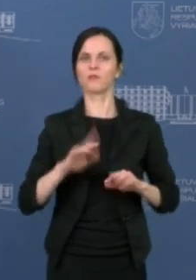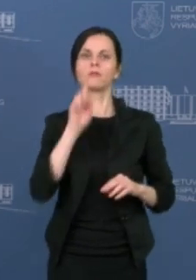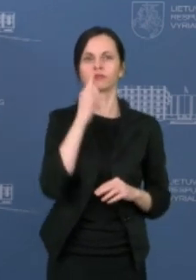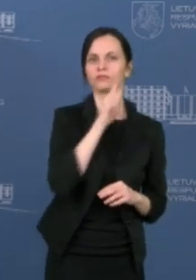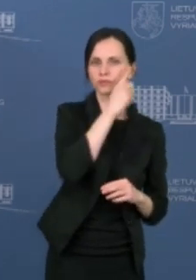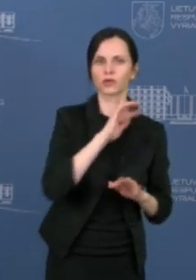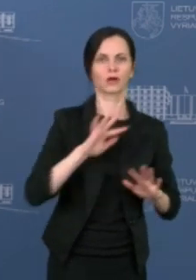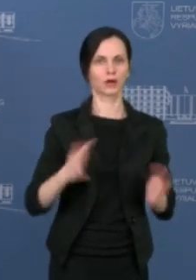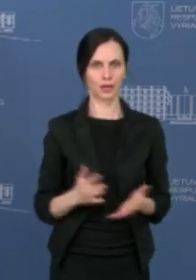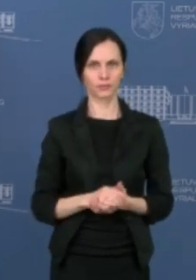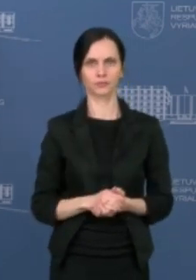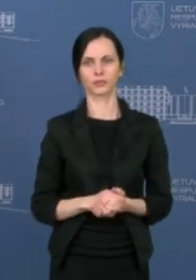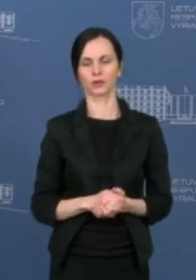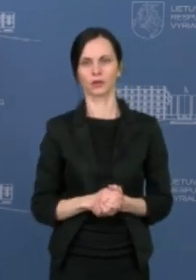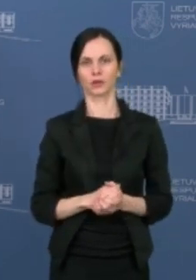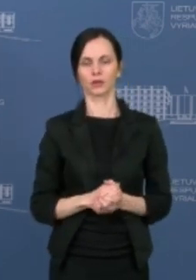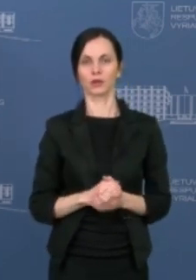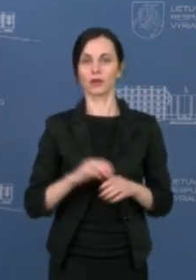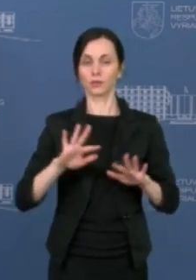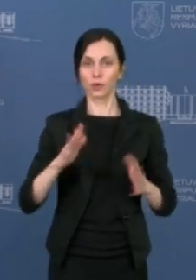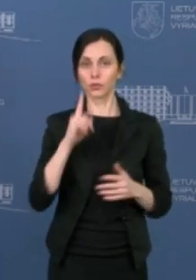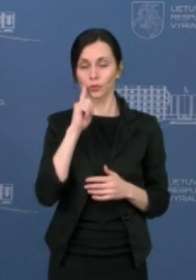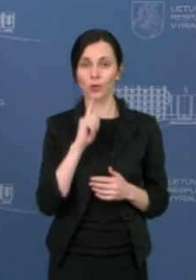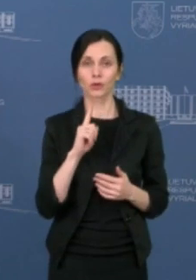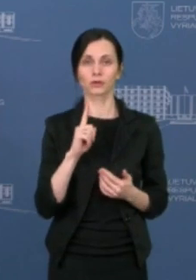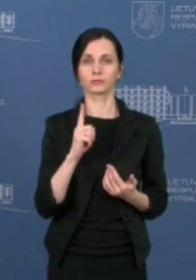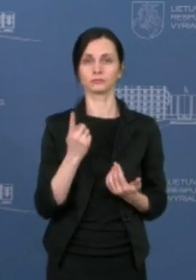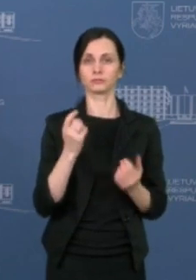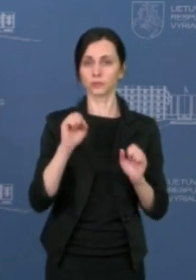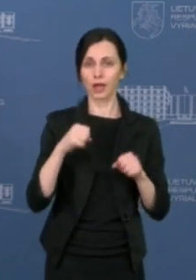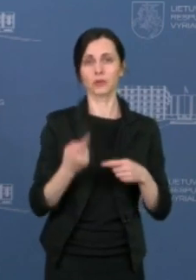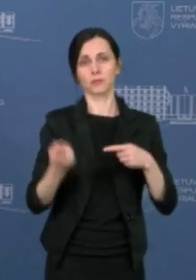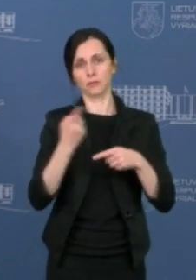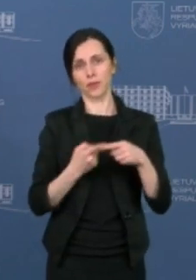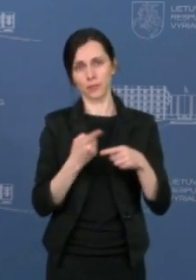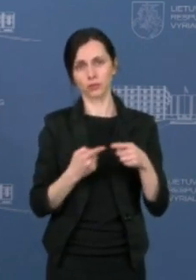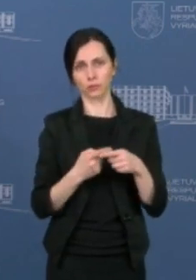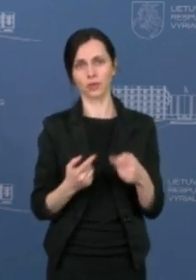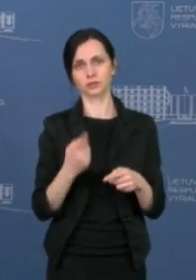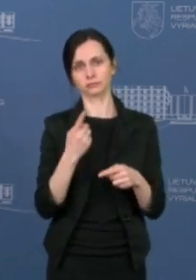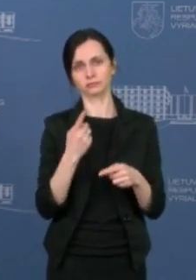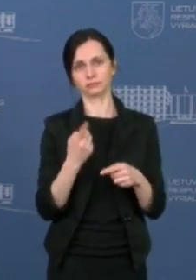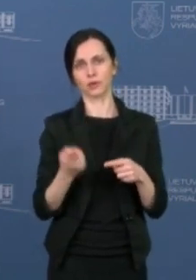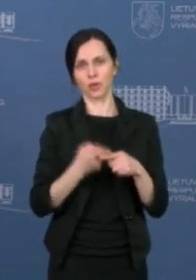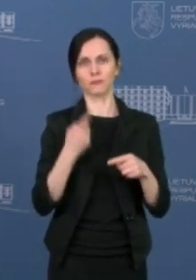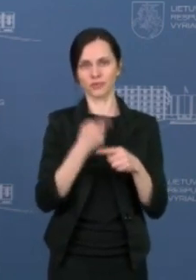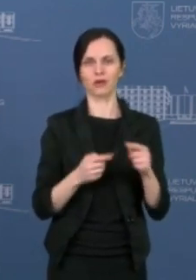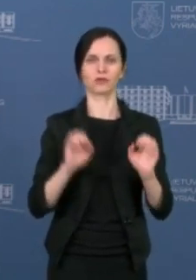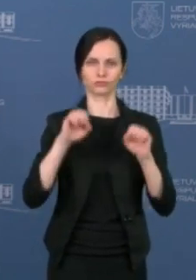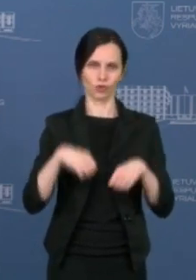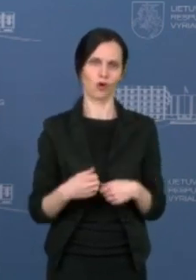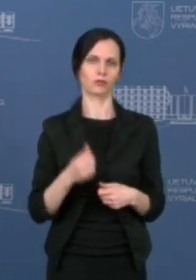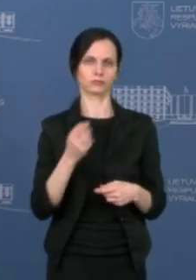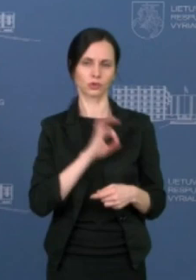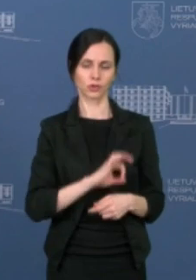kiekvieną kažkokį pokytį norime lidėti būtent tomis papildomis priemonėmis, tai tikrai kviečiame saugoti save